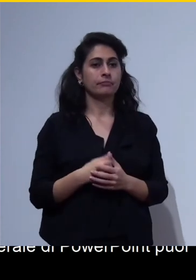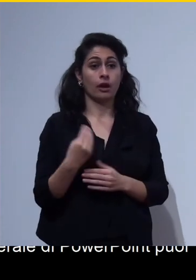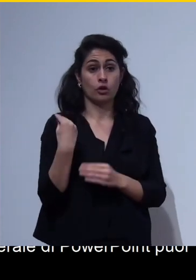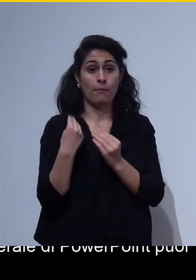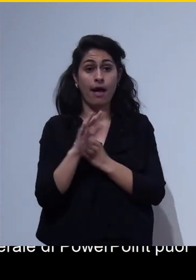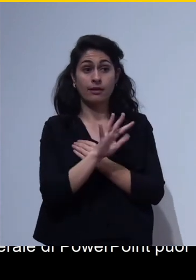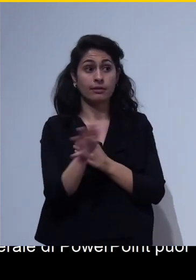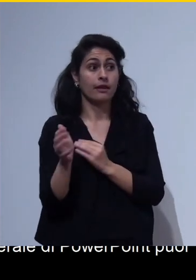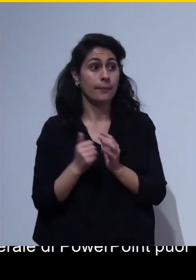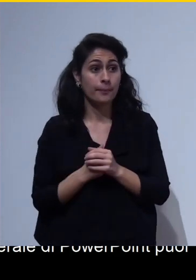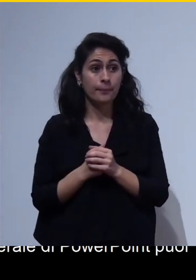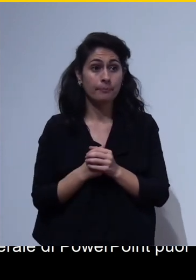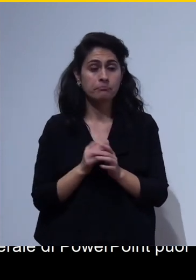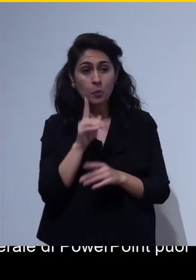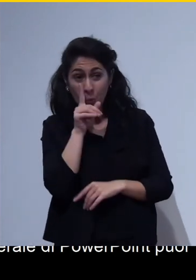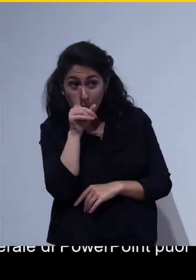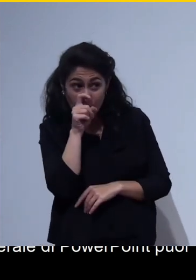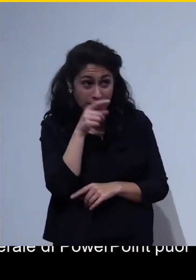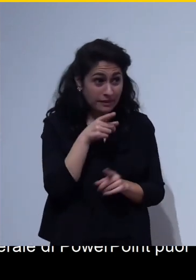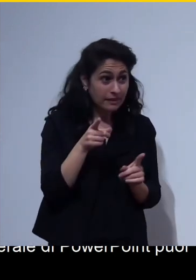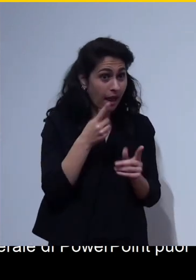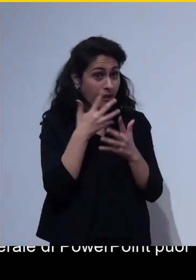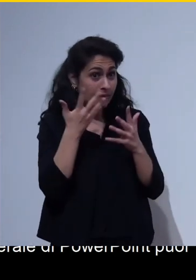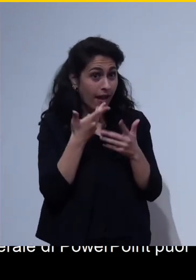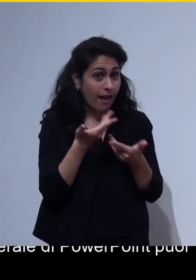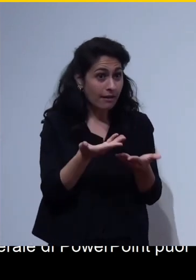o curiosità o chiarimenti